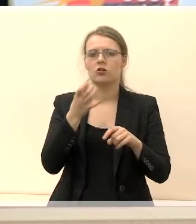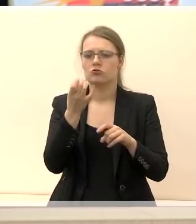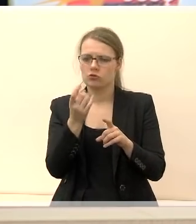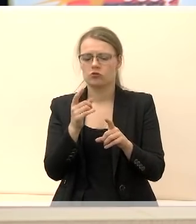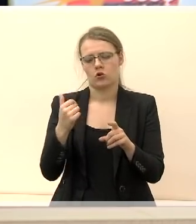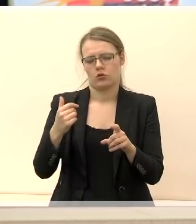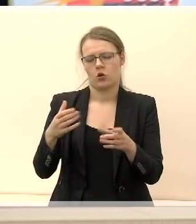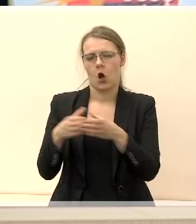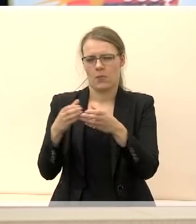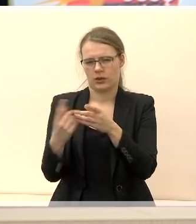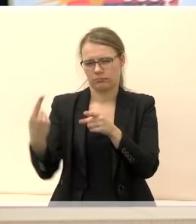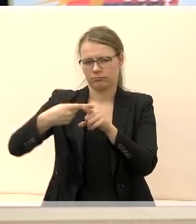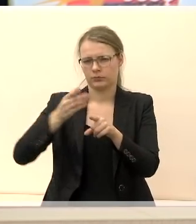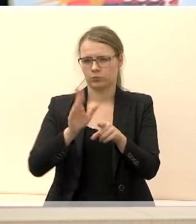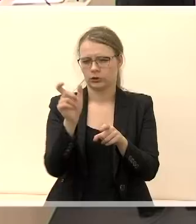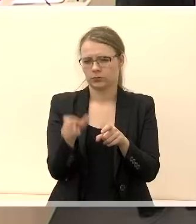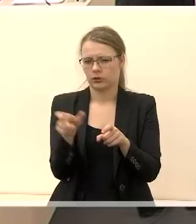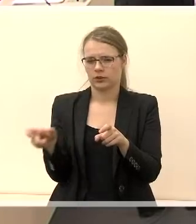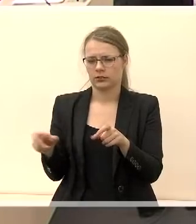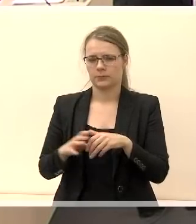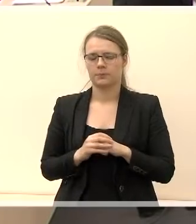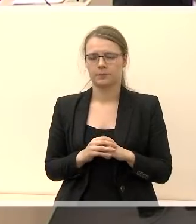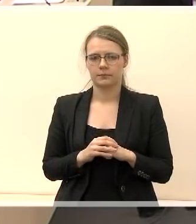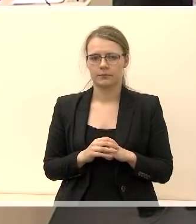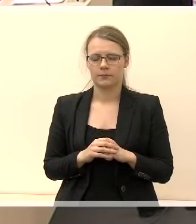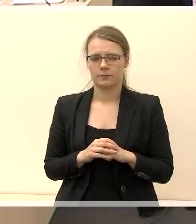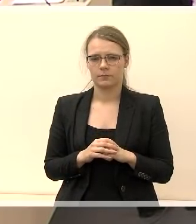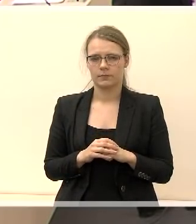komandų žmonės. Išjungit mikrofoną.